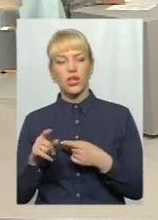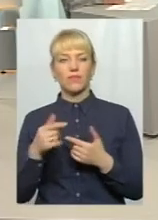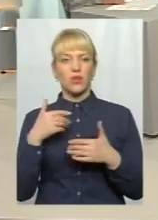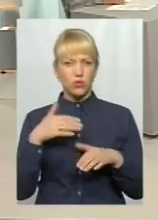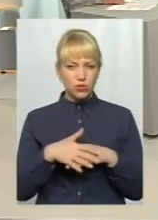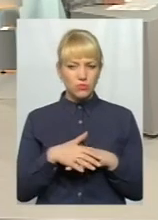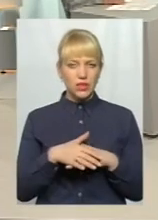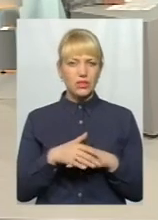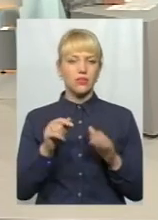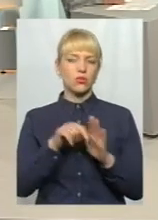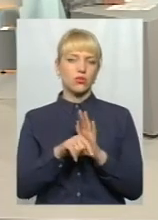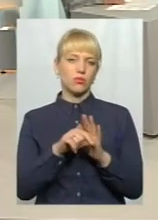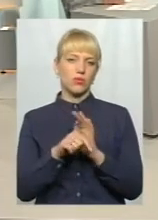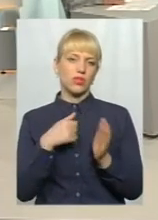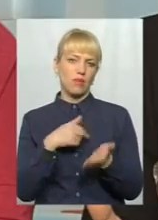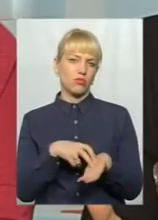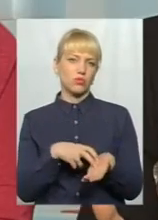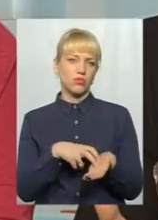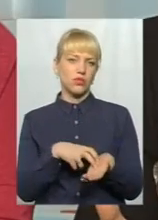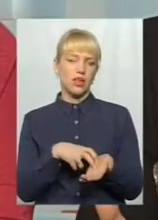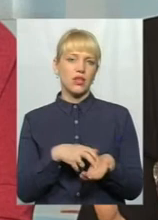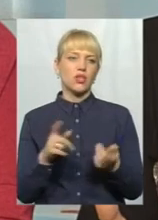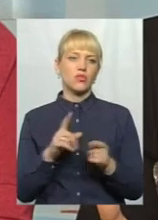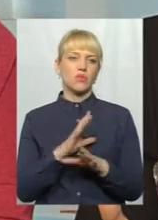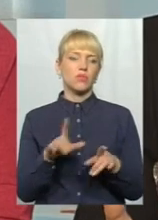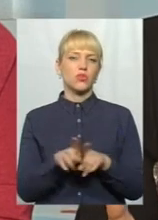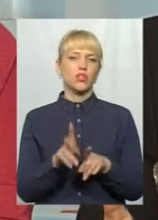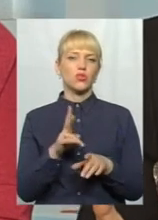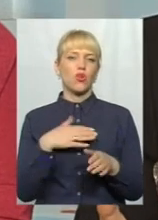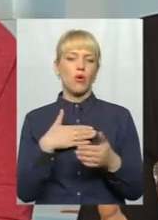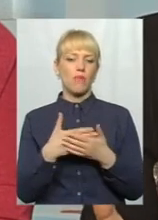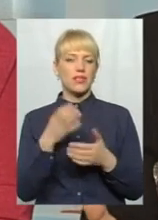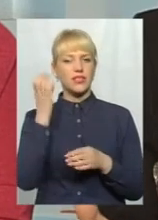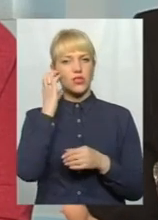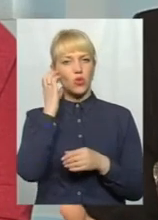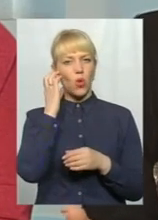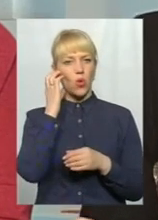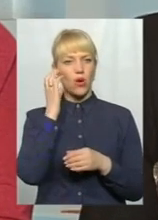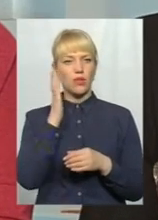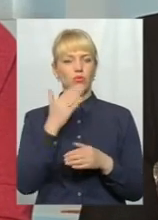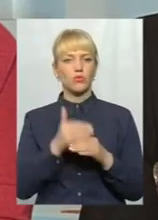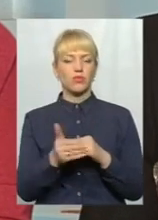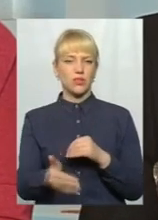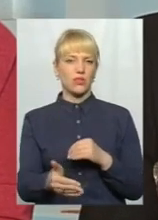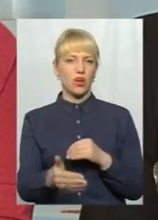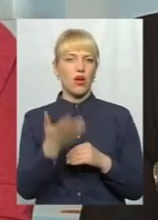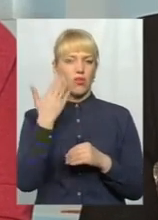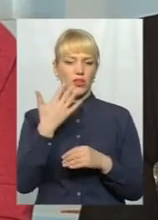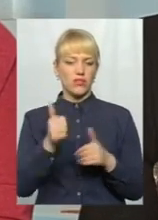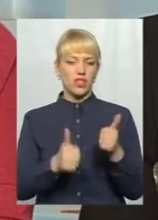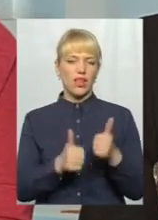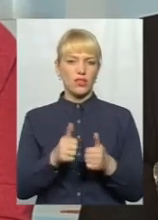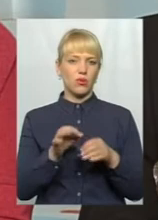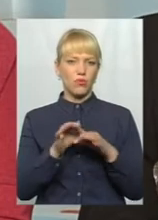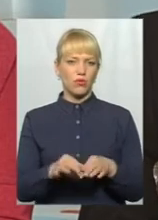розумієте? Тобто, я боюся за те, щоб не було тільки те, що громадські слухання потім будуть вже пізно, коли проведуть тендер, коли виділять